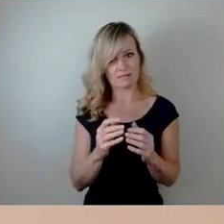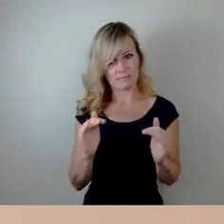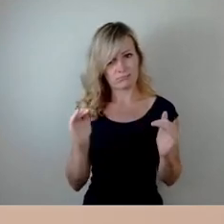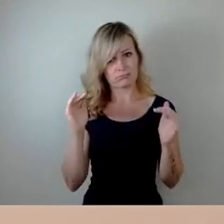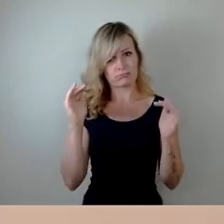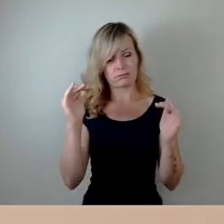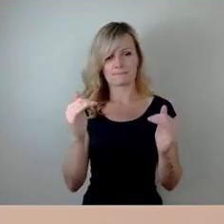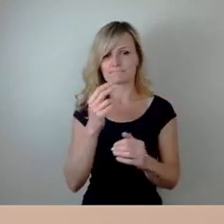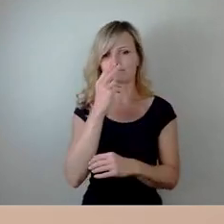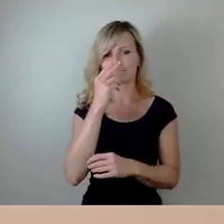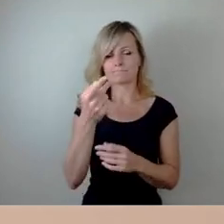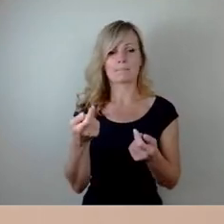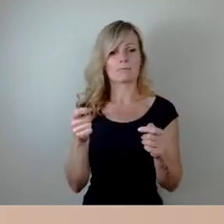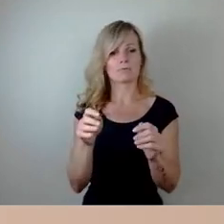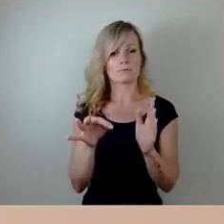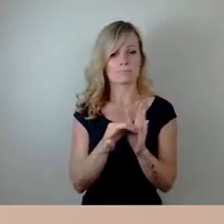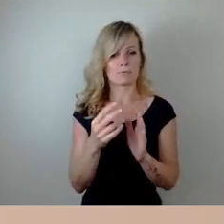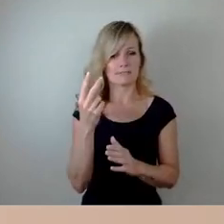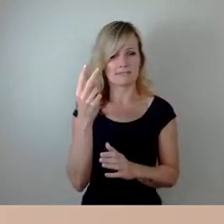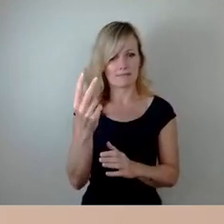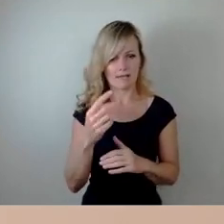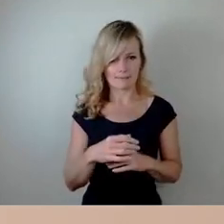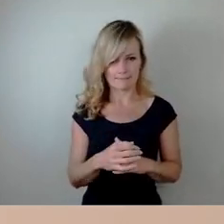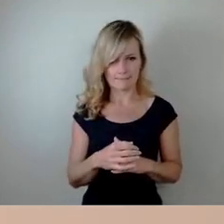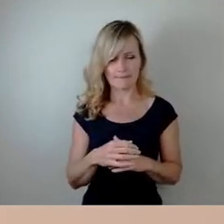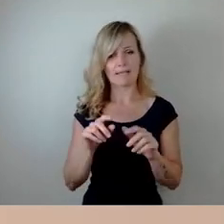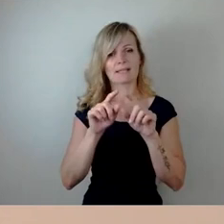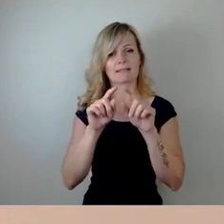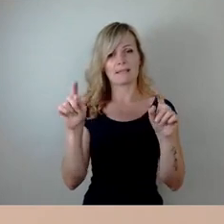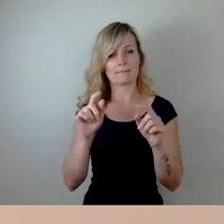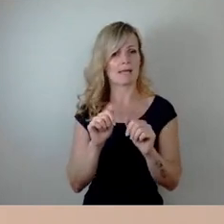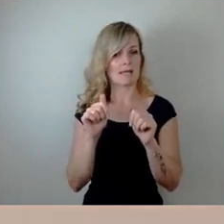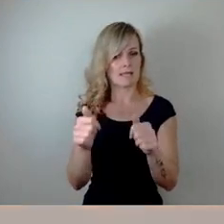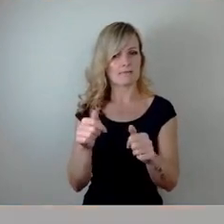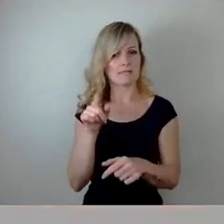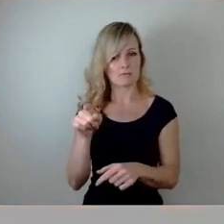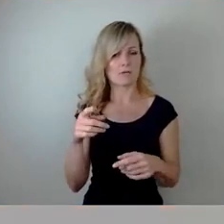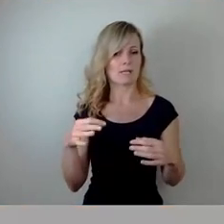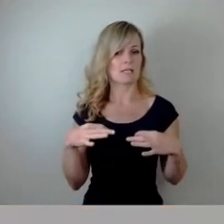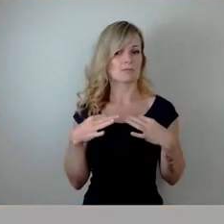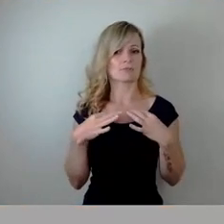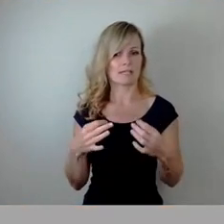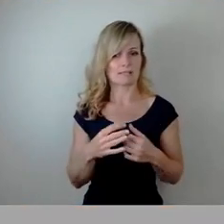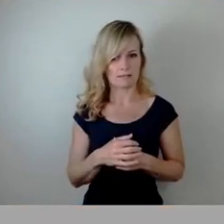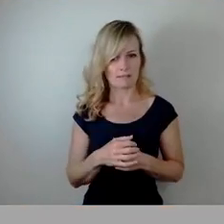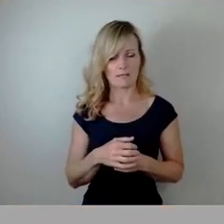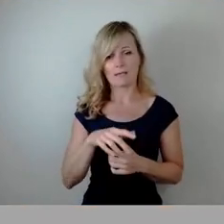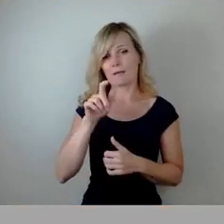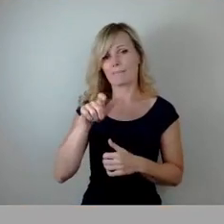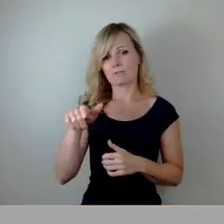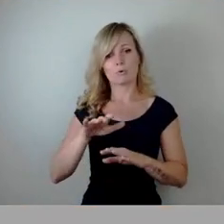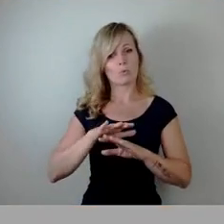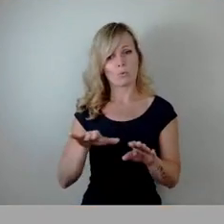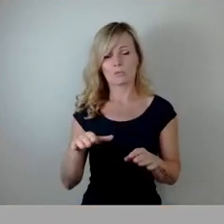Beschlusspunkt 2, Hilfe zur Gesundheit, das sind Menschen, die keine gesetzliche Krankenversicherung haben